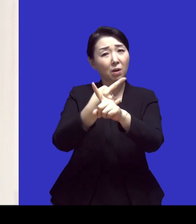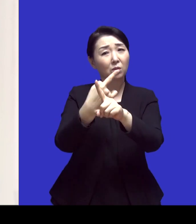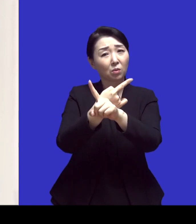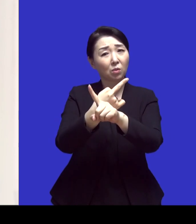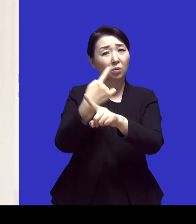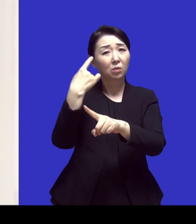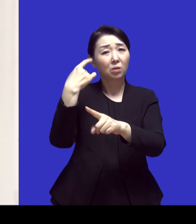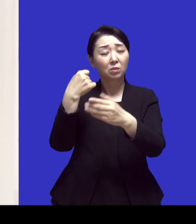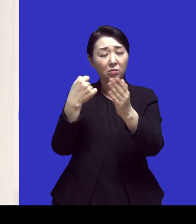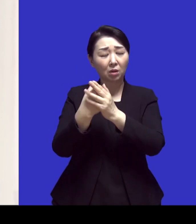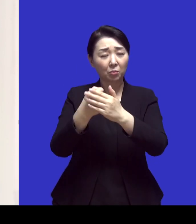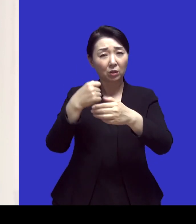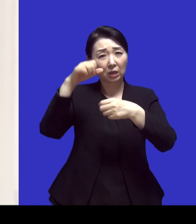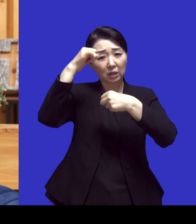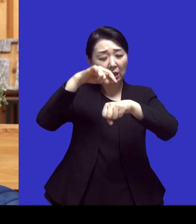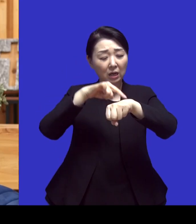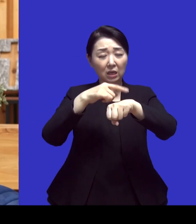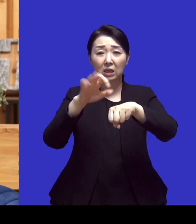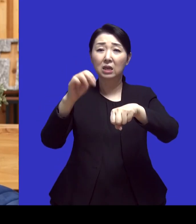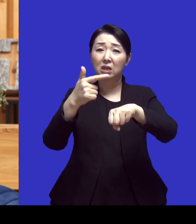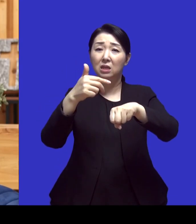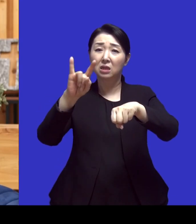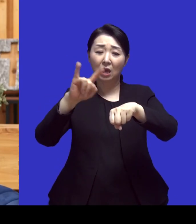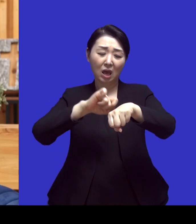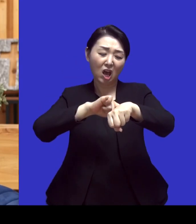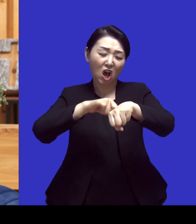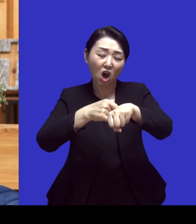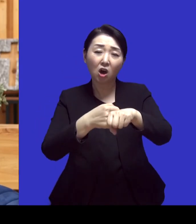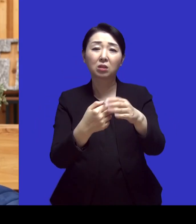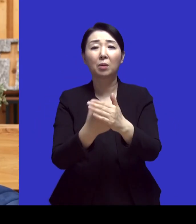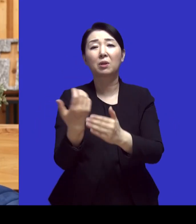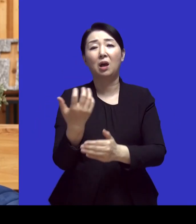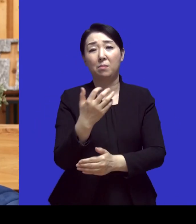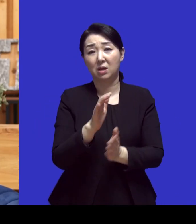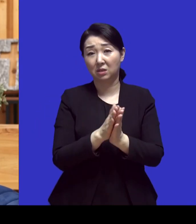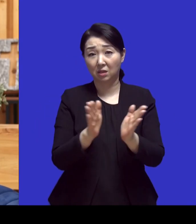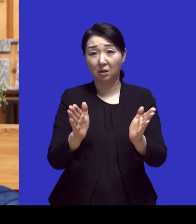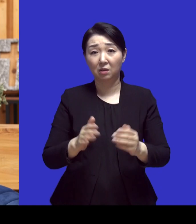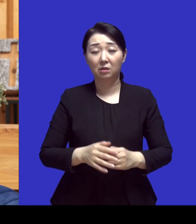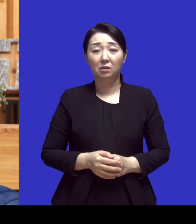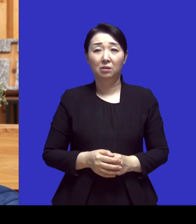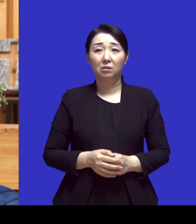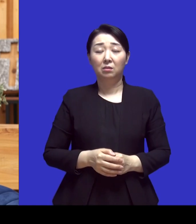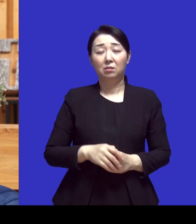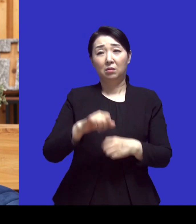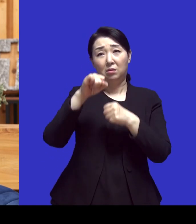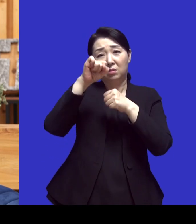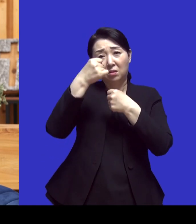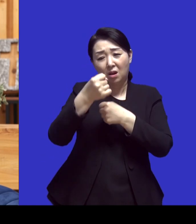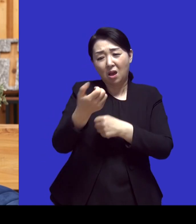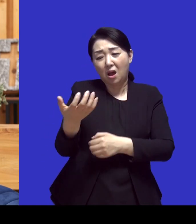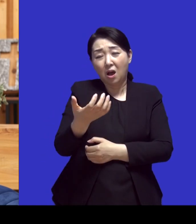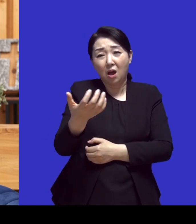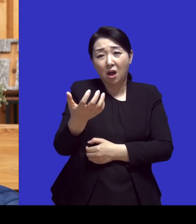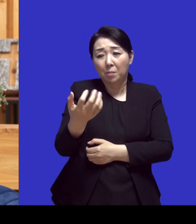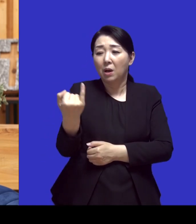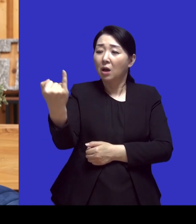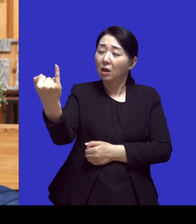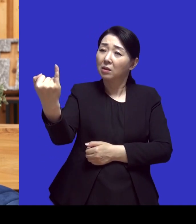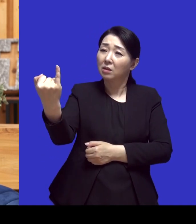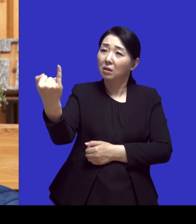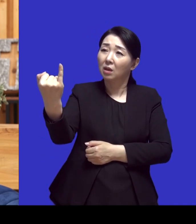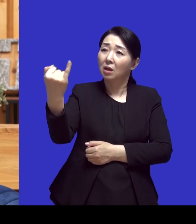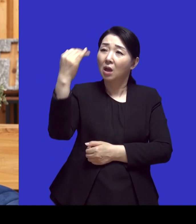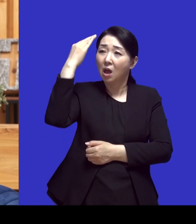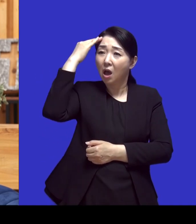이런 쪽에 무리가 가서 송층이 왔던 것 같아요 근데 이제 다리에 발이 아파서 아내한테 한국에